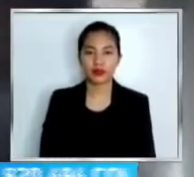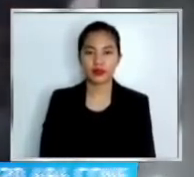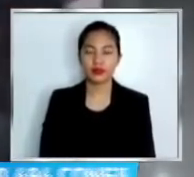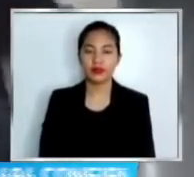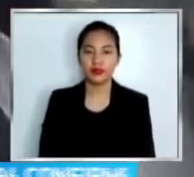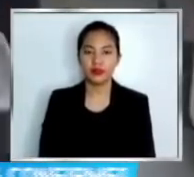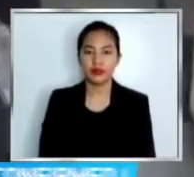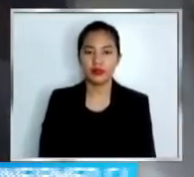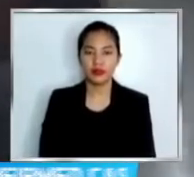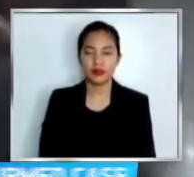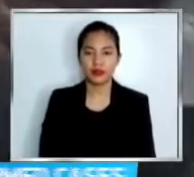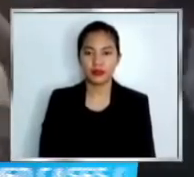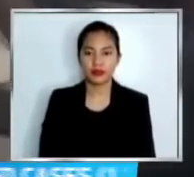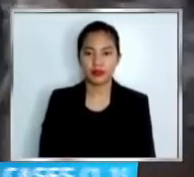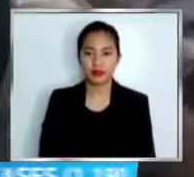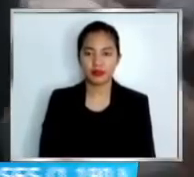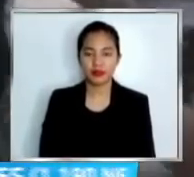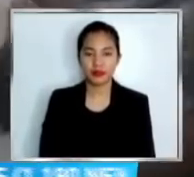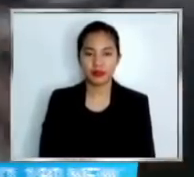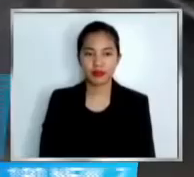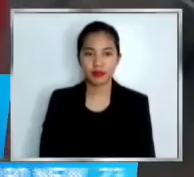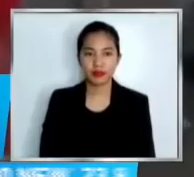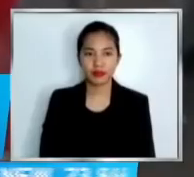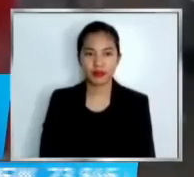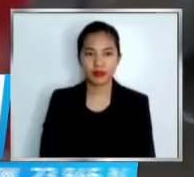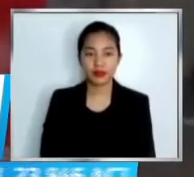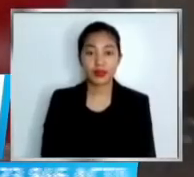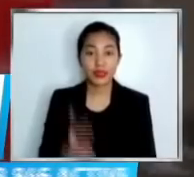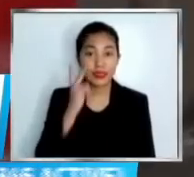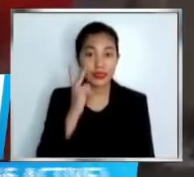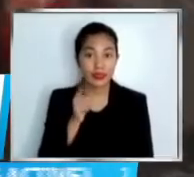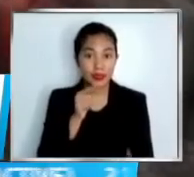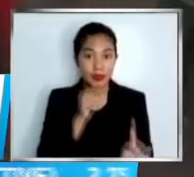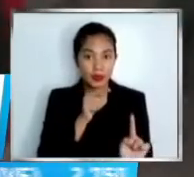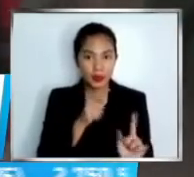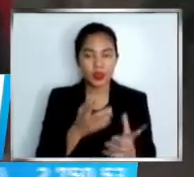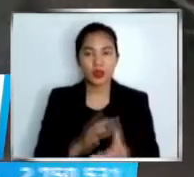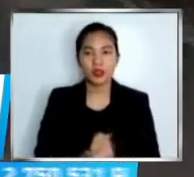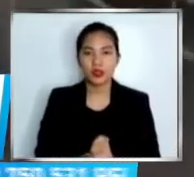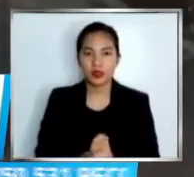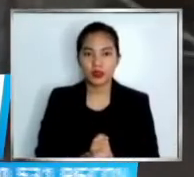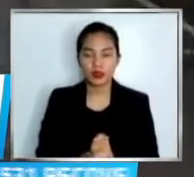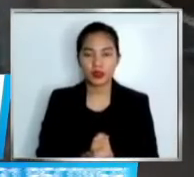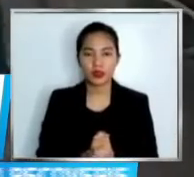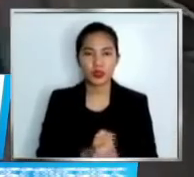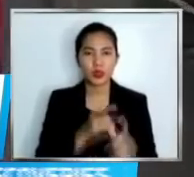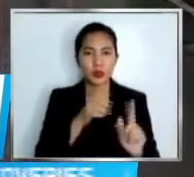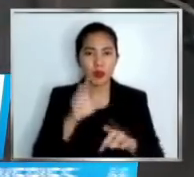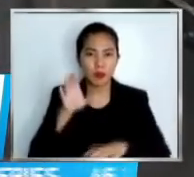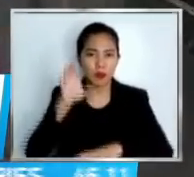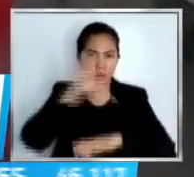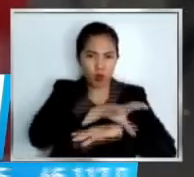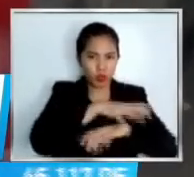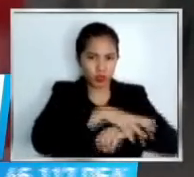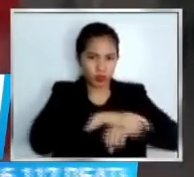Nang hindi mapakiusapang kusang sumama, pwersahan ang binitbit ng sampalok pulis ang lalaking ito.